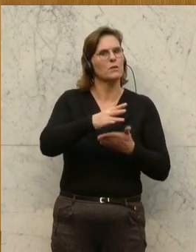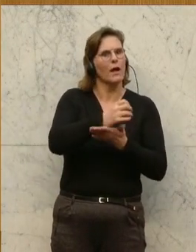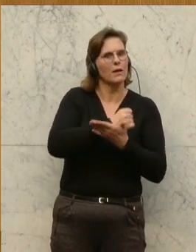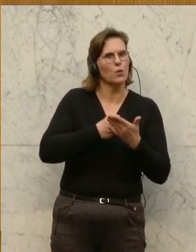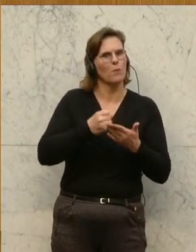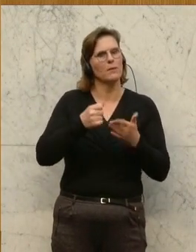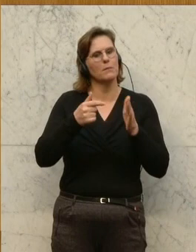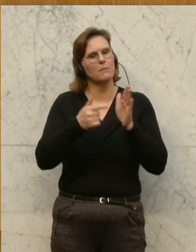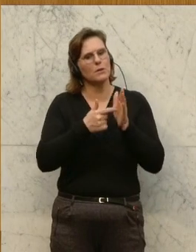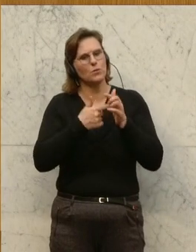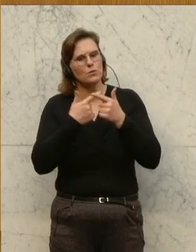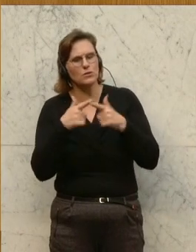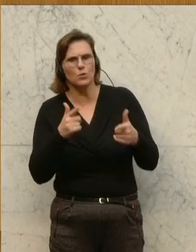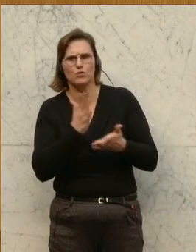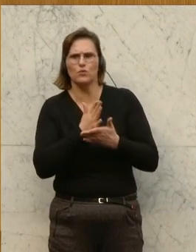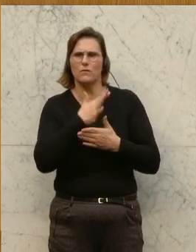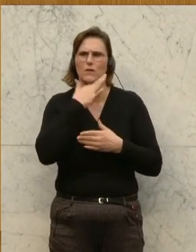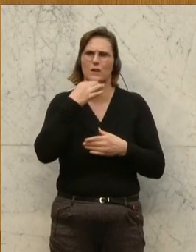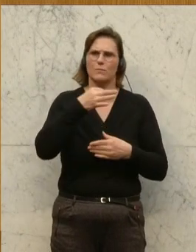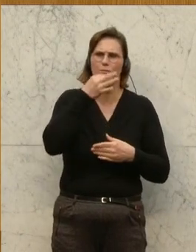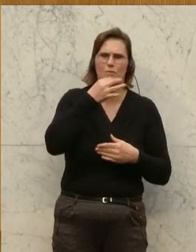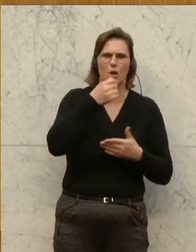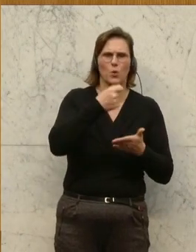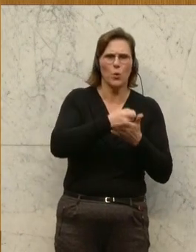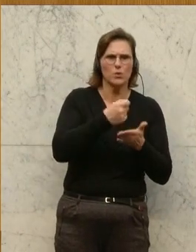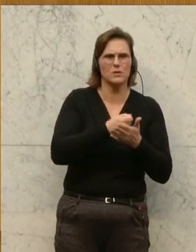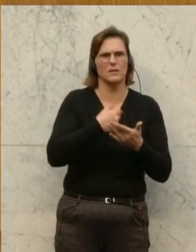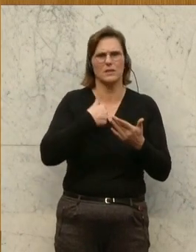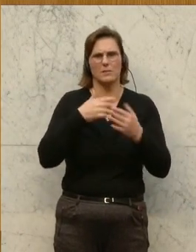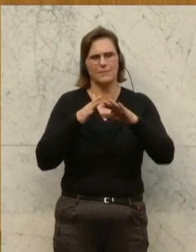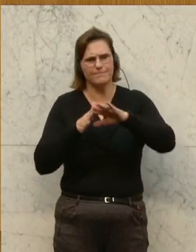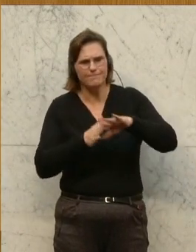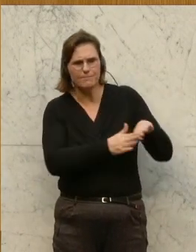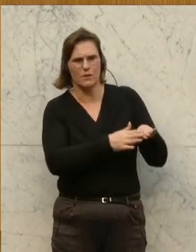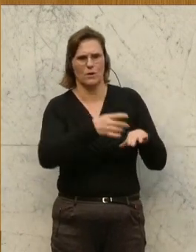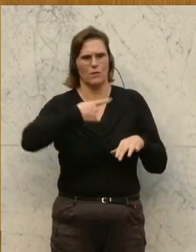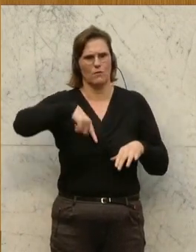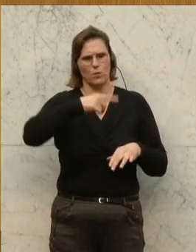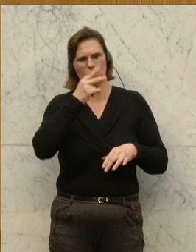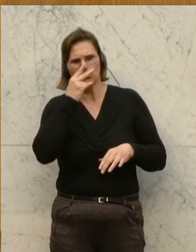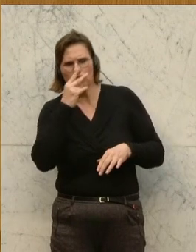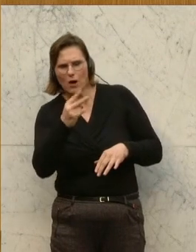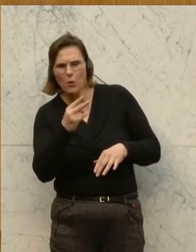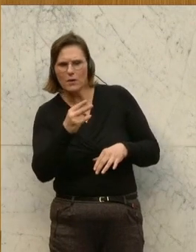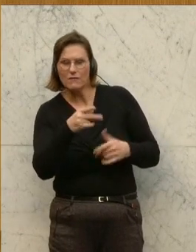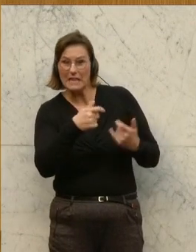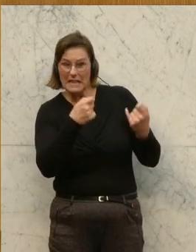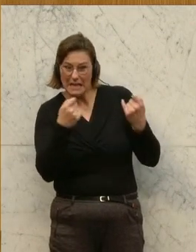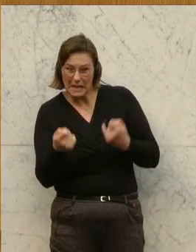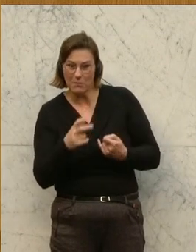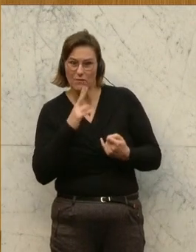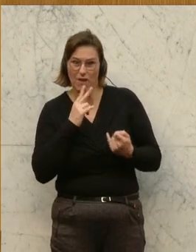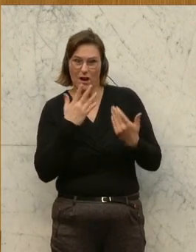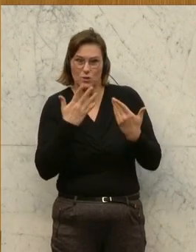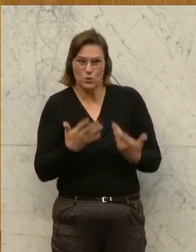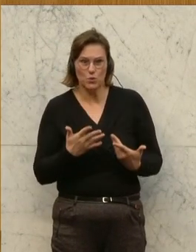über Kosten, ich würde das jetzt einmal alles beiseite schieben, aber für uns steht einmal im Mittelpunkt, ein bedingungsloses Grundeinkommen würde